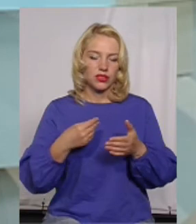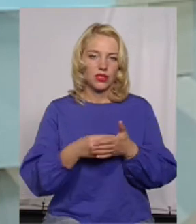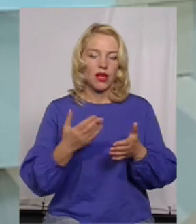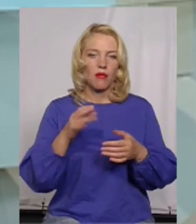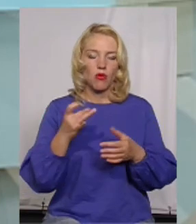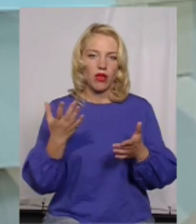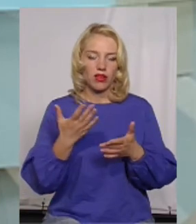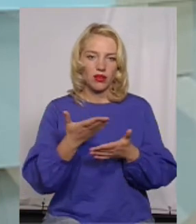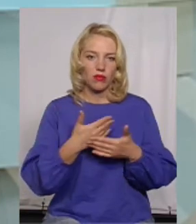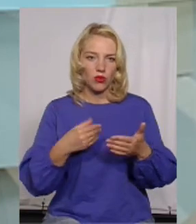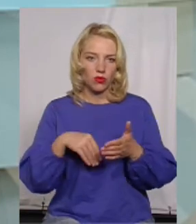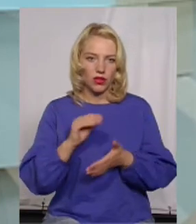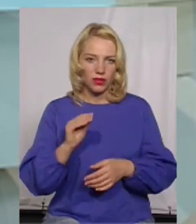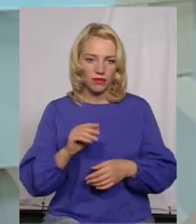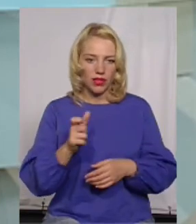купив цей газ.